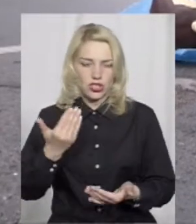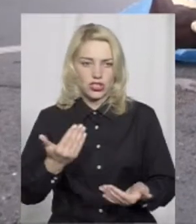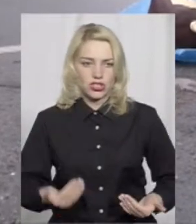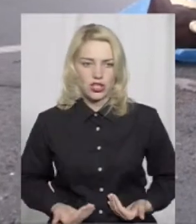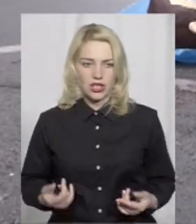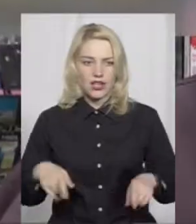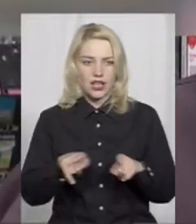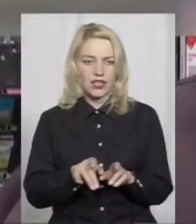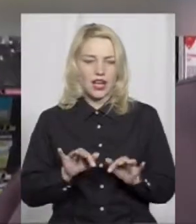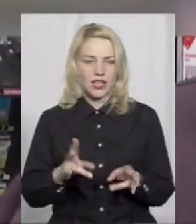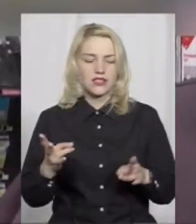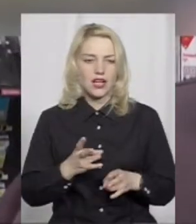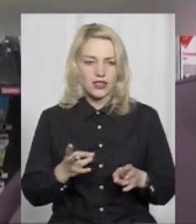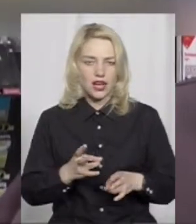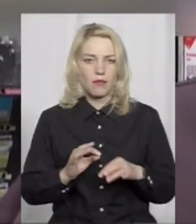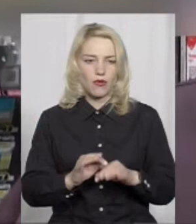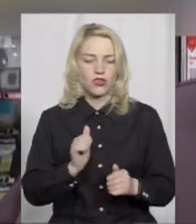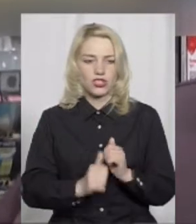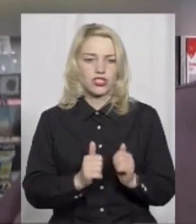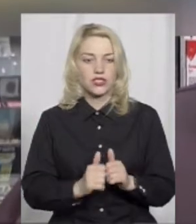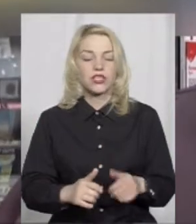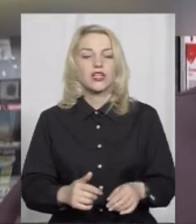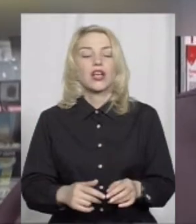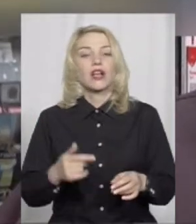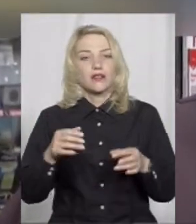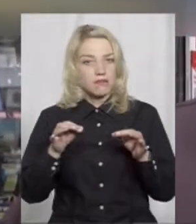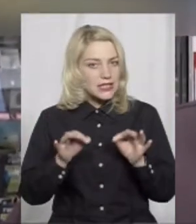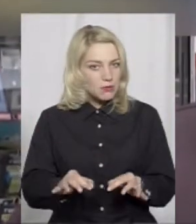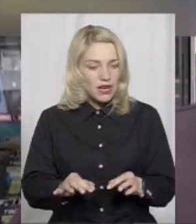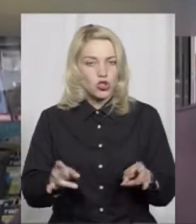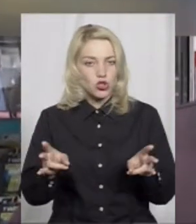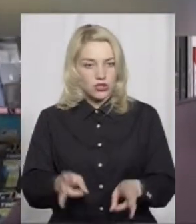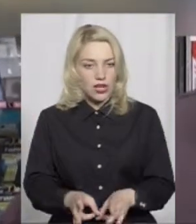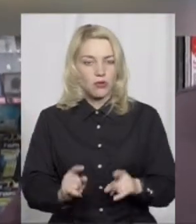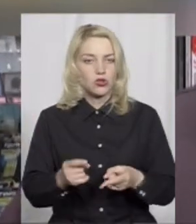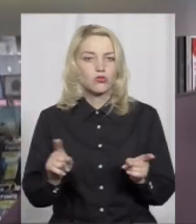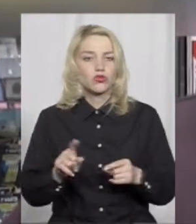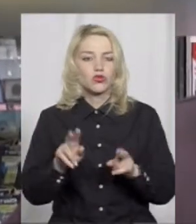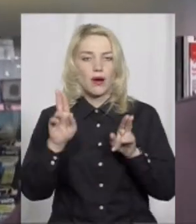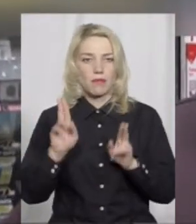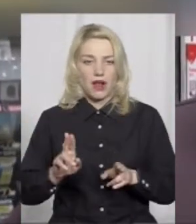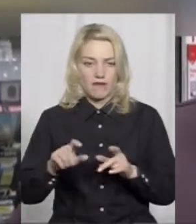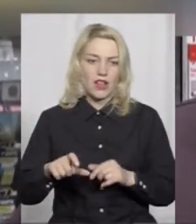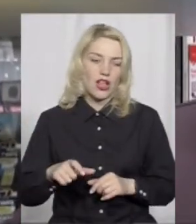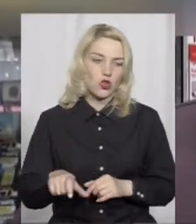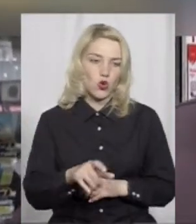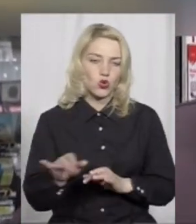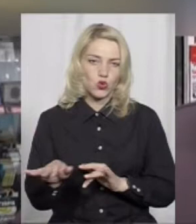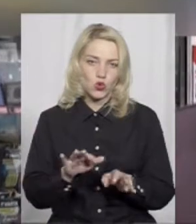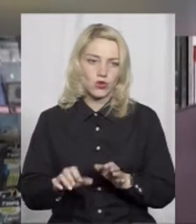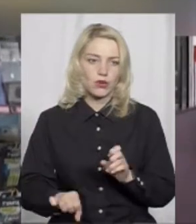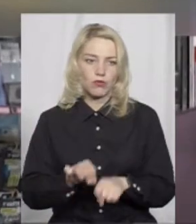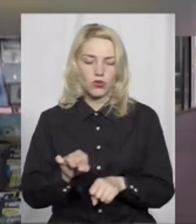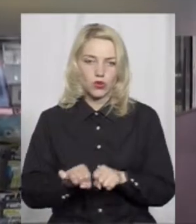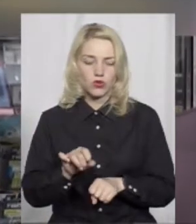проводити частіше. Безперечно, що треба, тому що правила дорожнього руху порушують як водії,